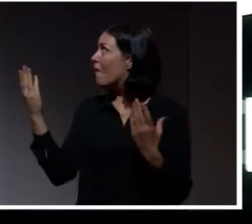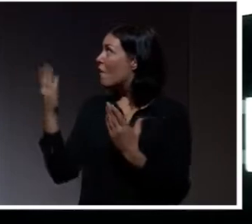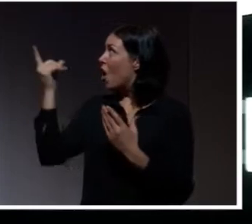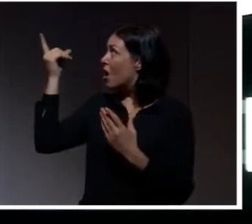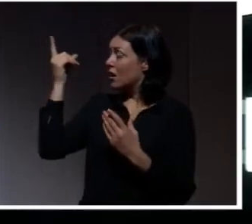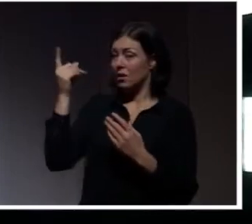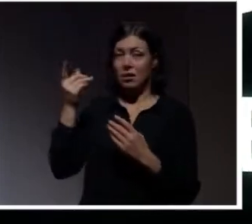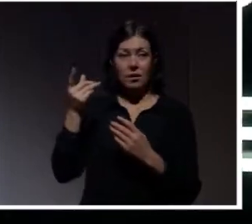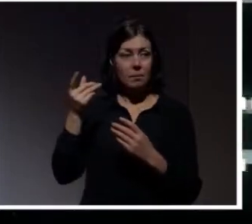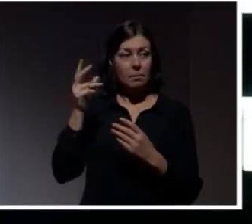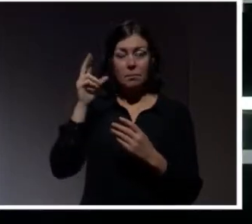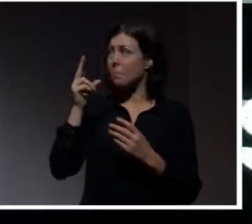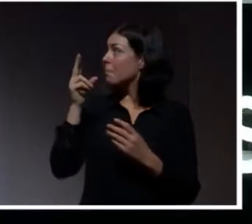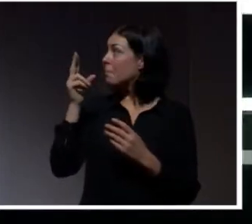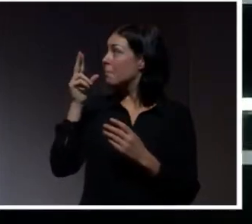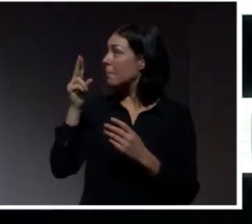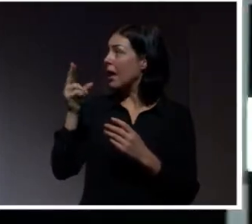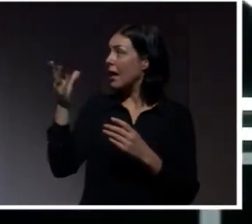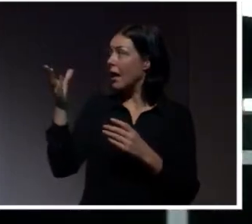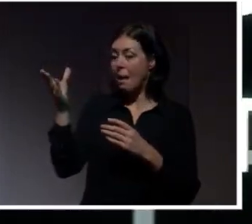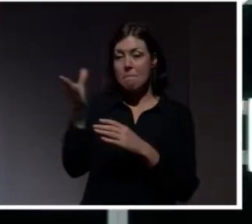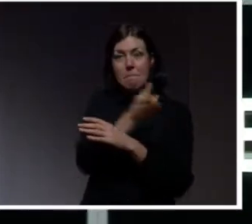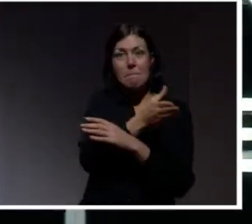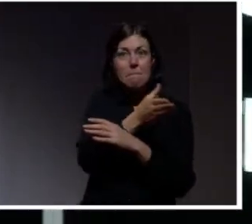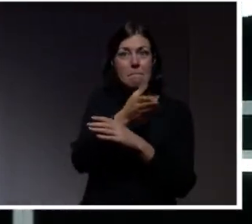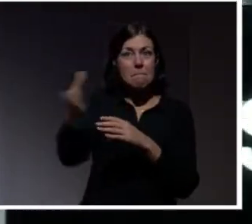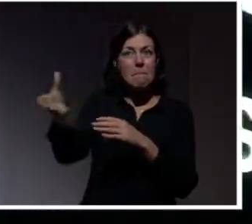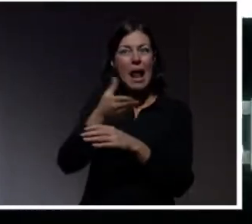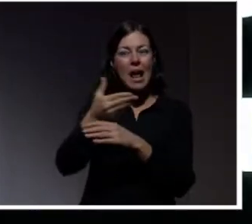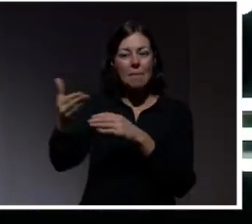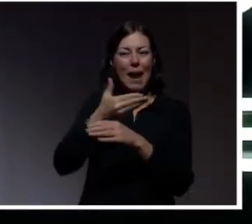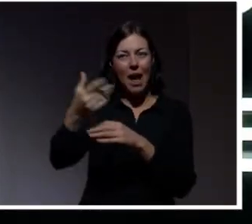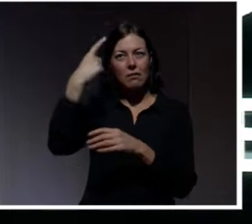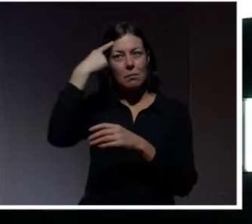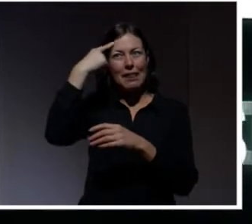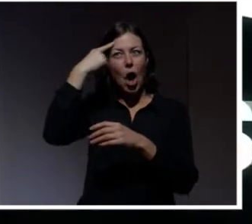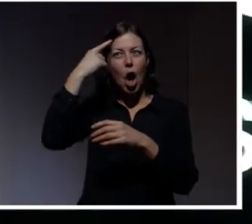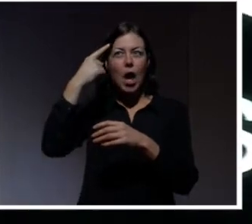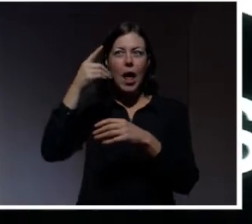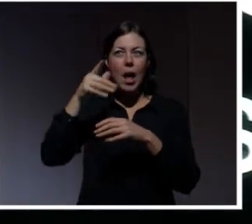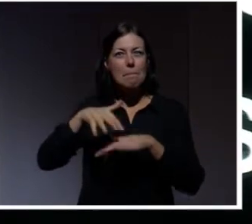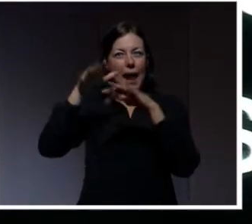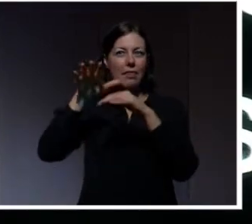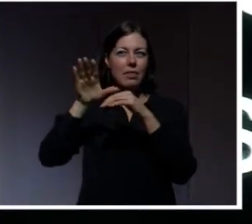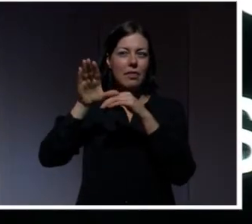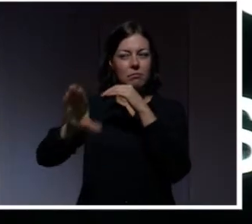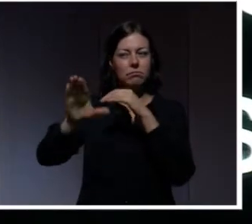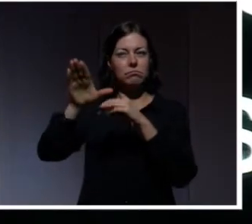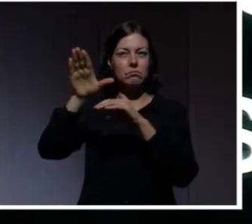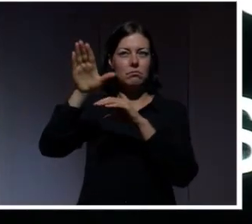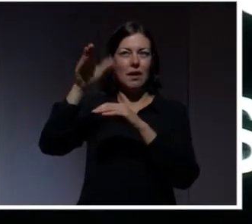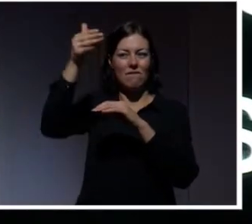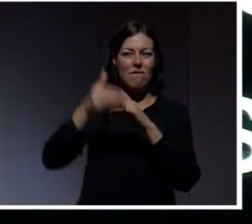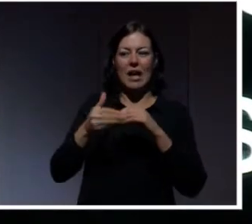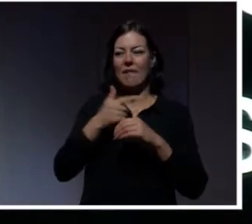sårbart. Vi har inte någon switch för att slå på den här mentala brandväggen som säger Don't go there. Det är